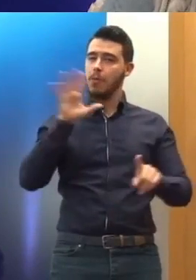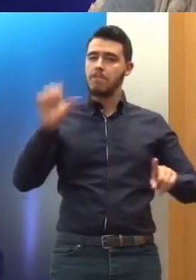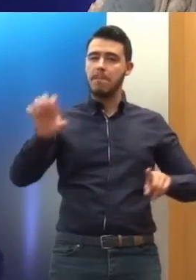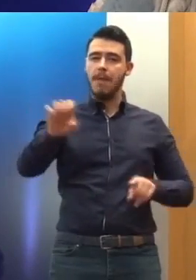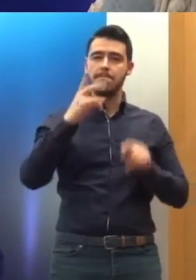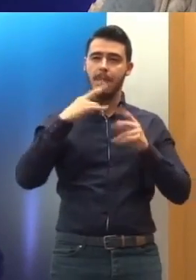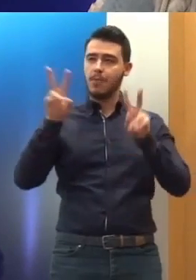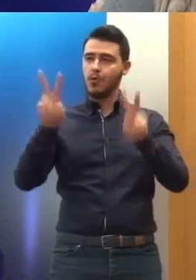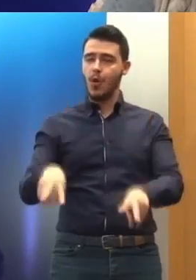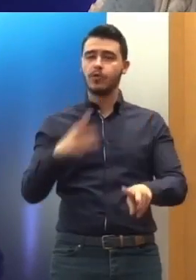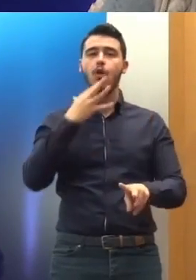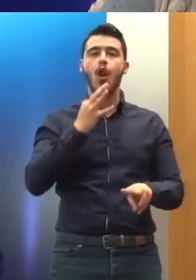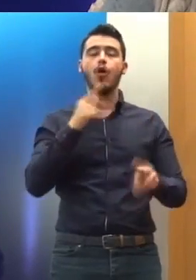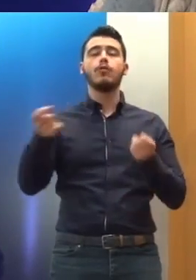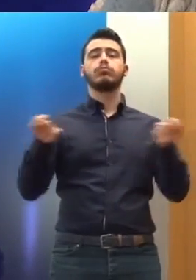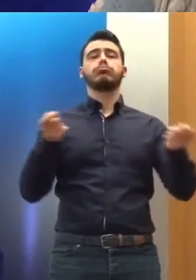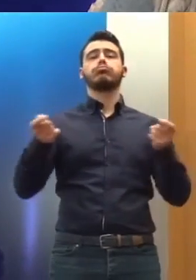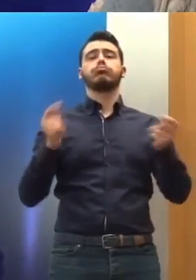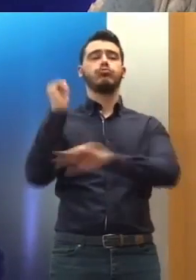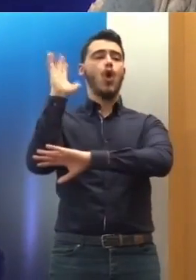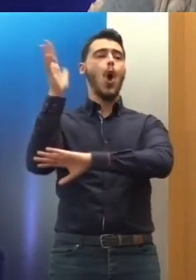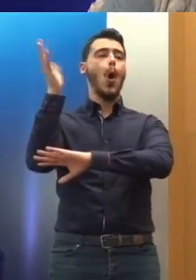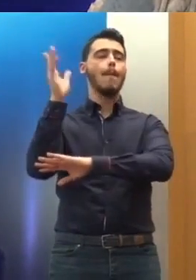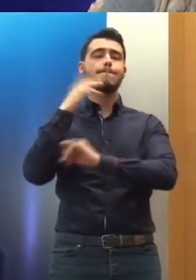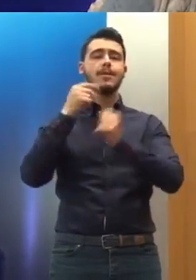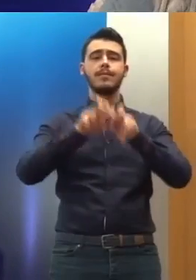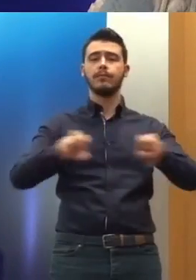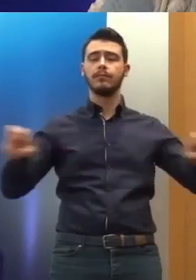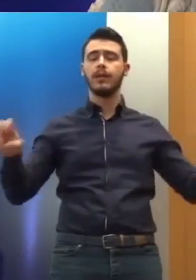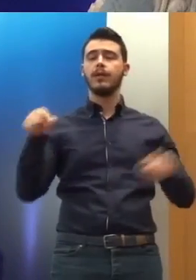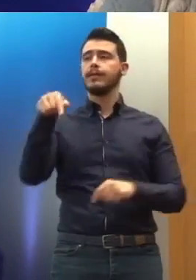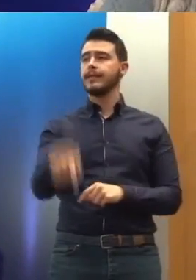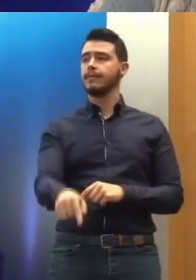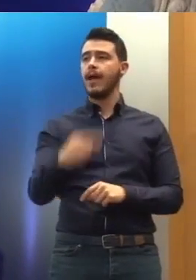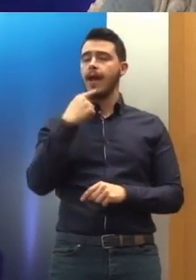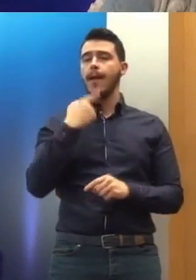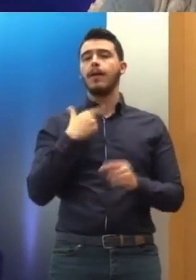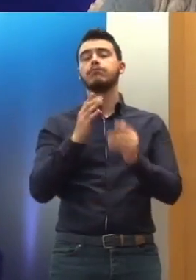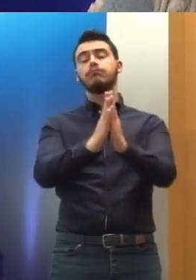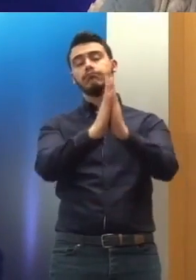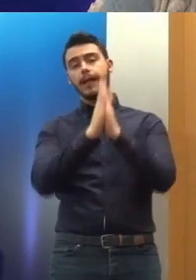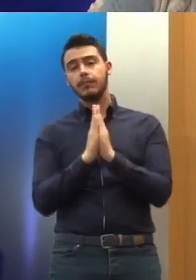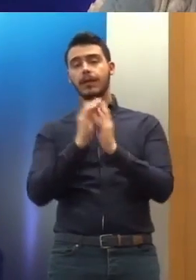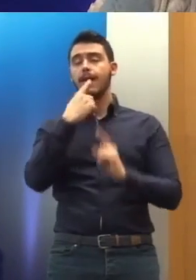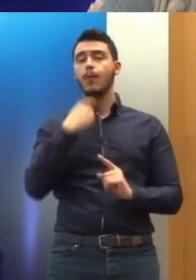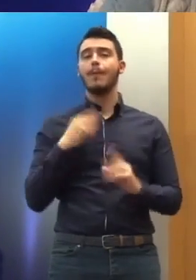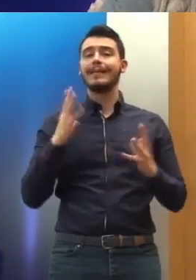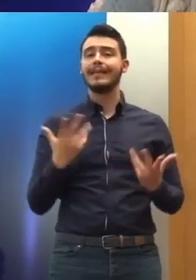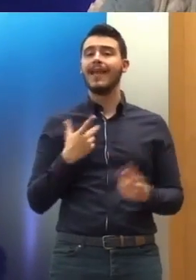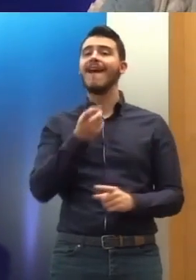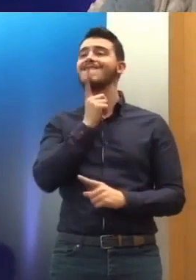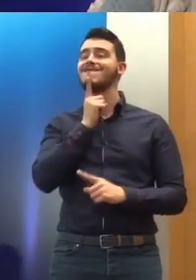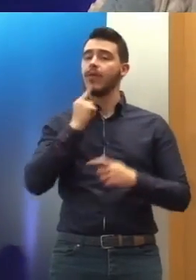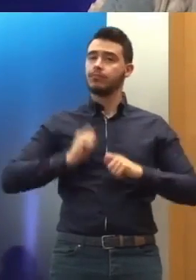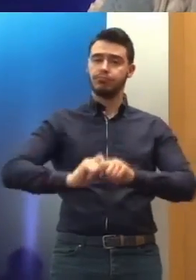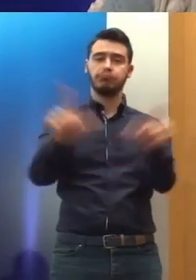διοργανωτές της ομιλίας της σημερινής εκδήλωσης μας παρακάλεσαν να προωθήσουμε την πρόσκληση στους